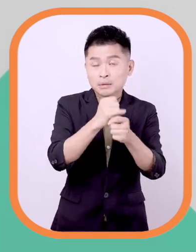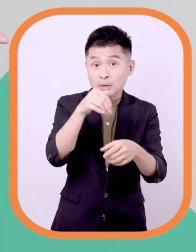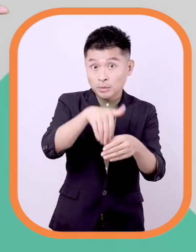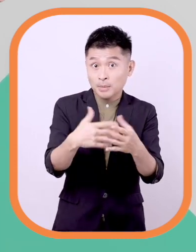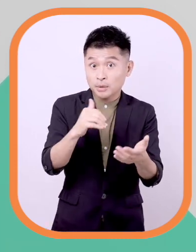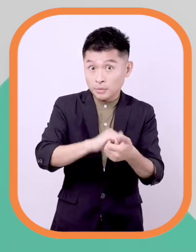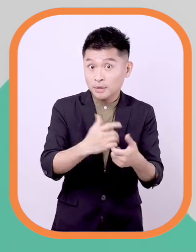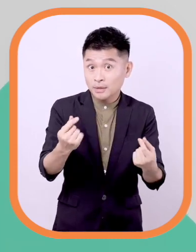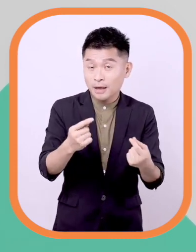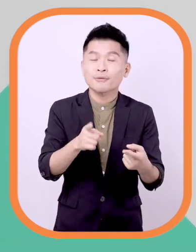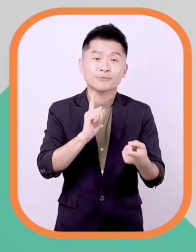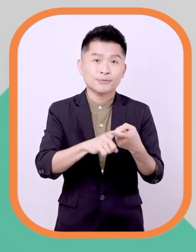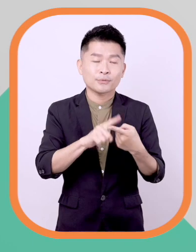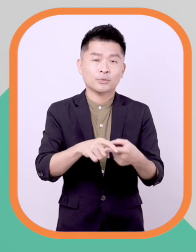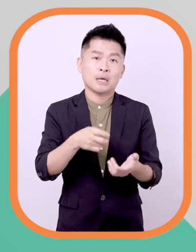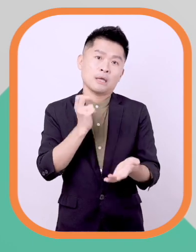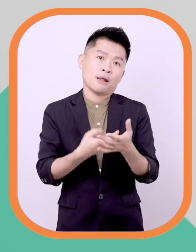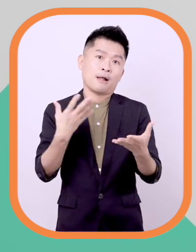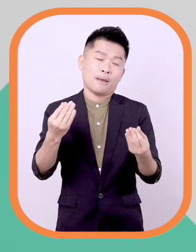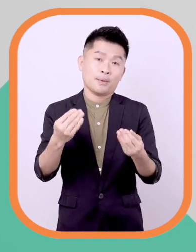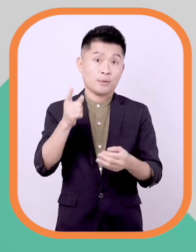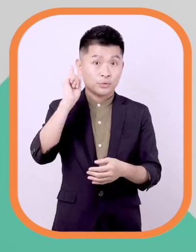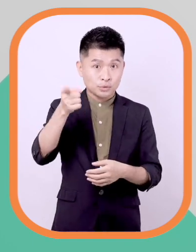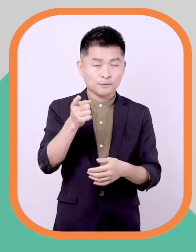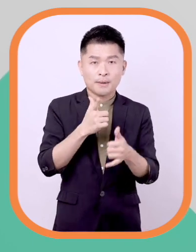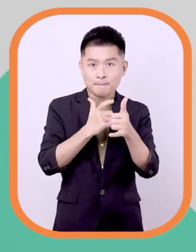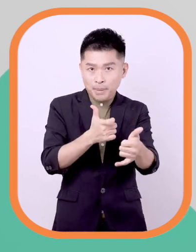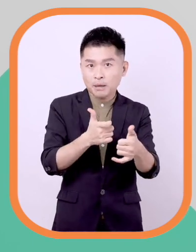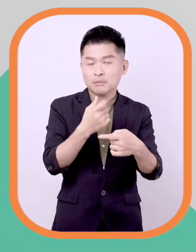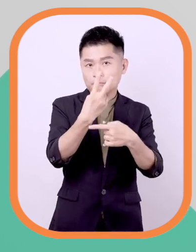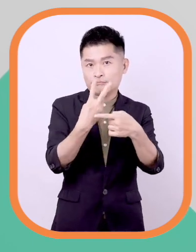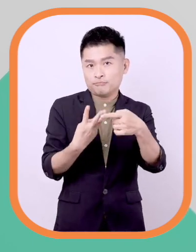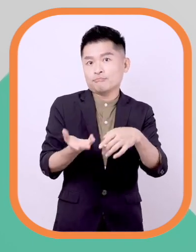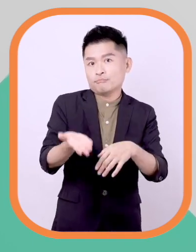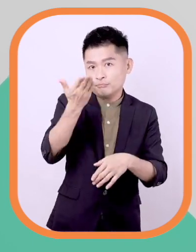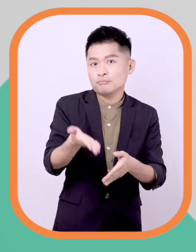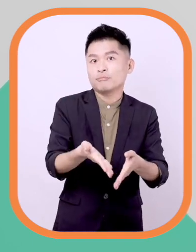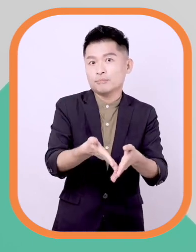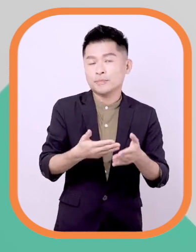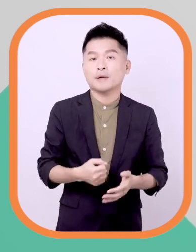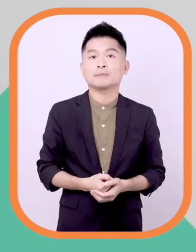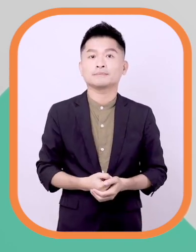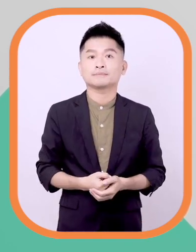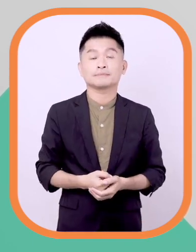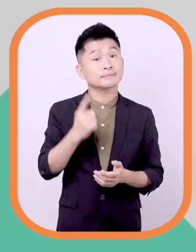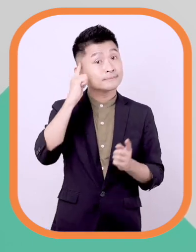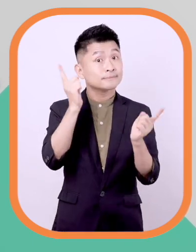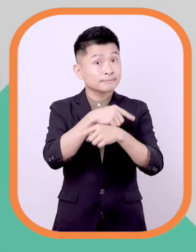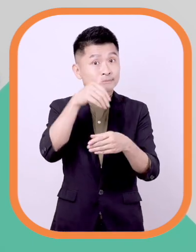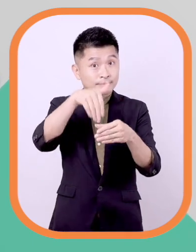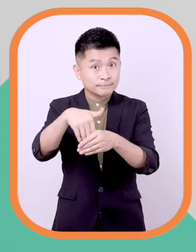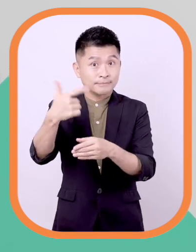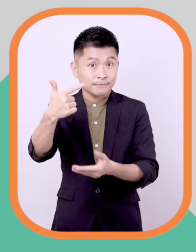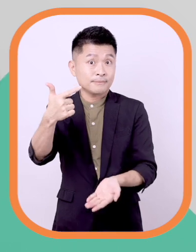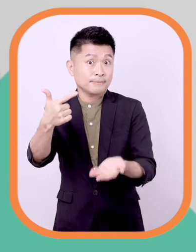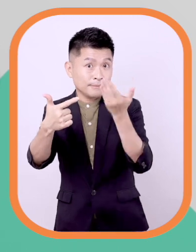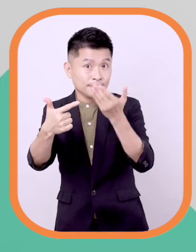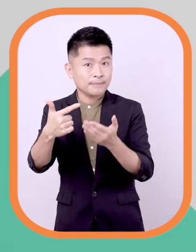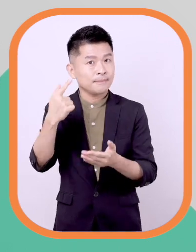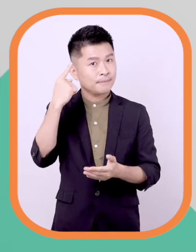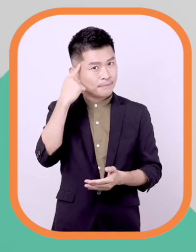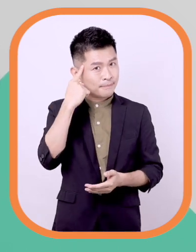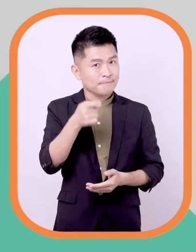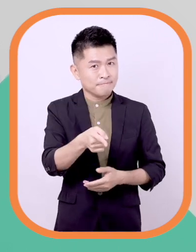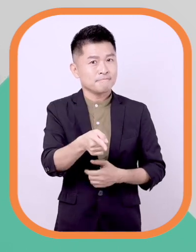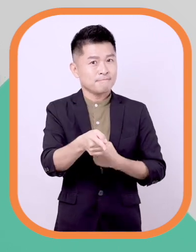没有错差别只是门槛比较低除非是死刑一样需要达到三分之二的门槛也就是要达到六票以上